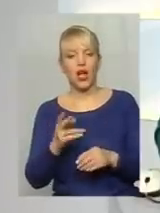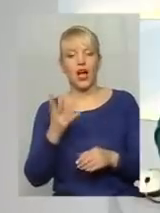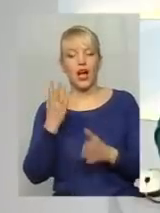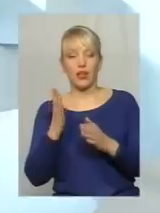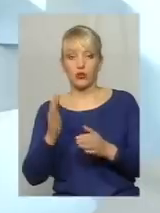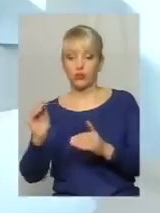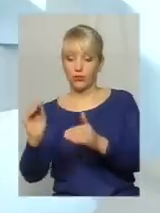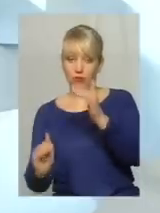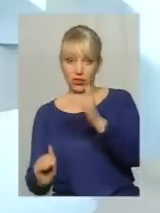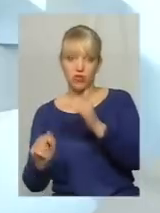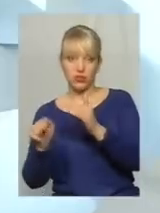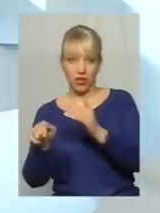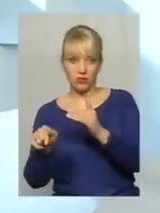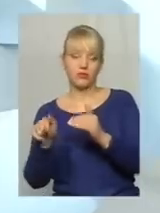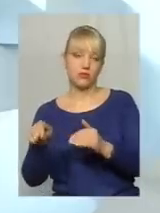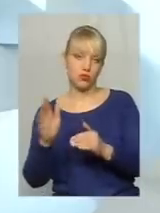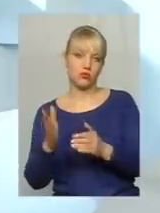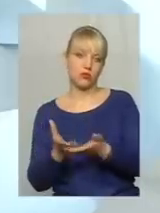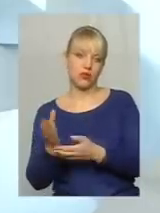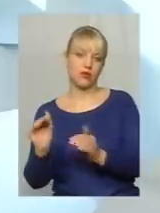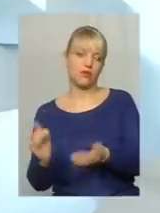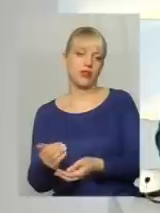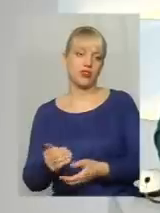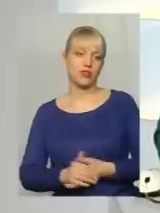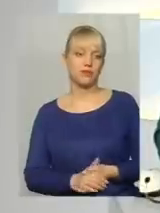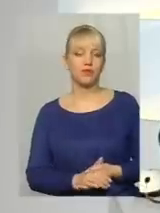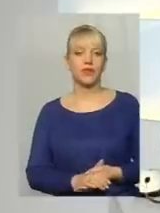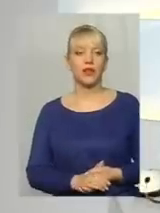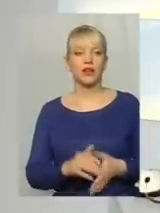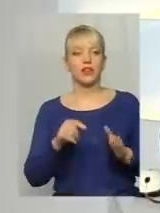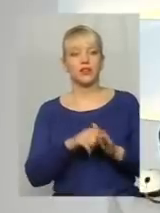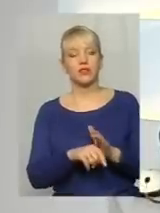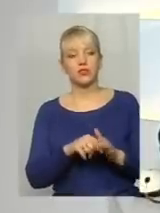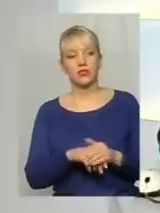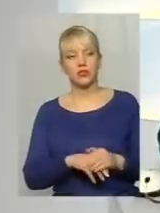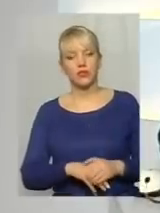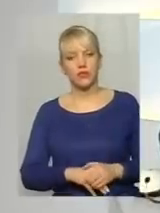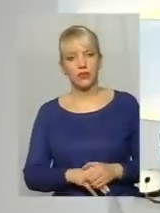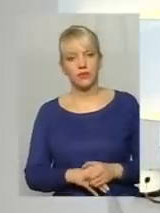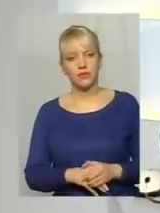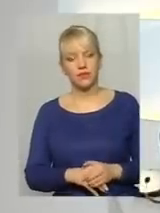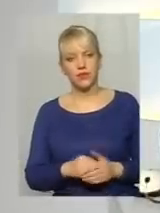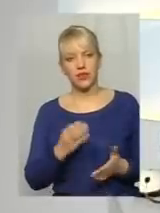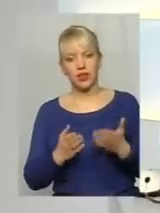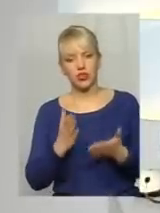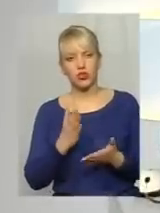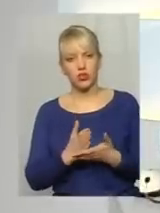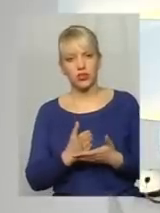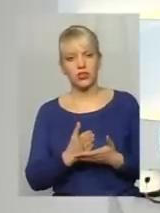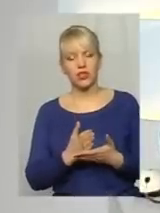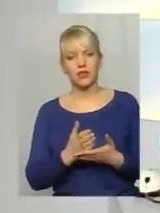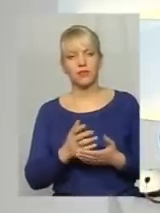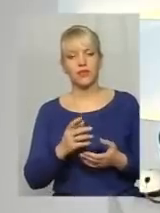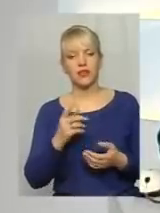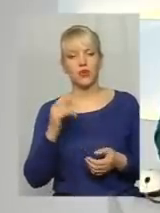нижчий тариф, відповідно, там будуть платити і менші кошти. Стосовно боргів, якщо вони у мешканців будинку є, зі зміною